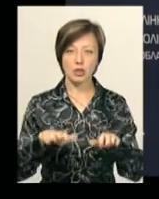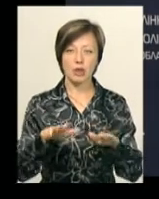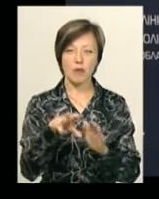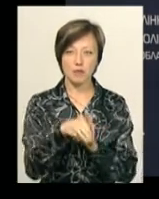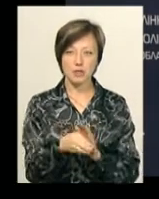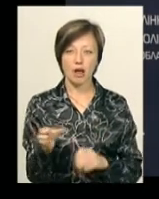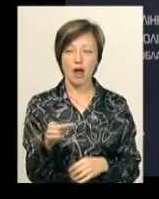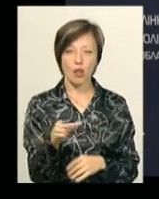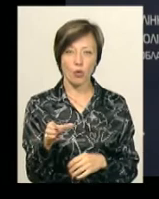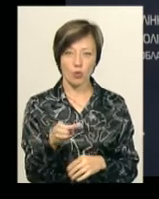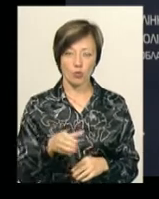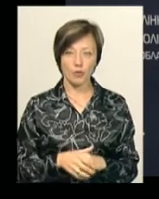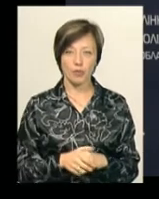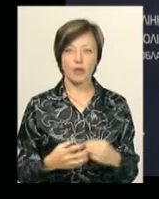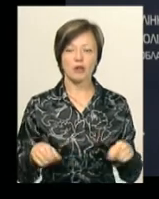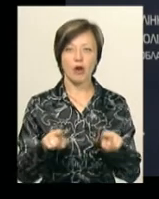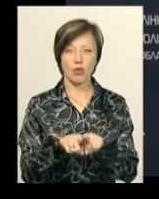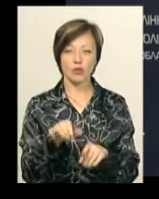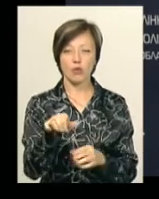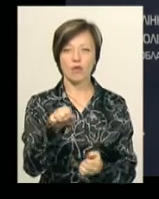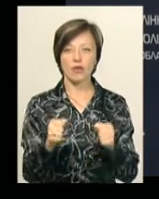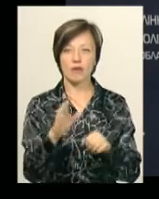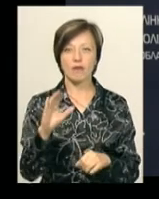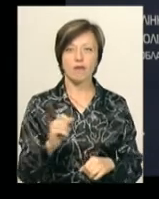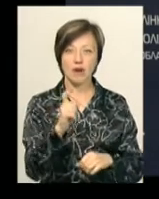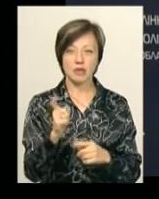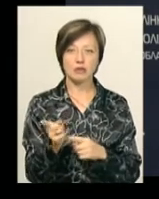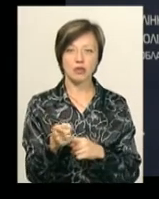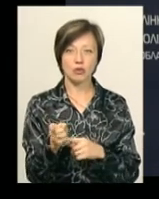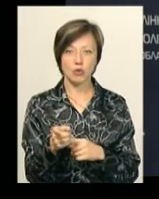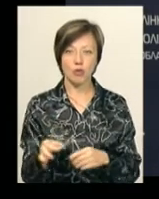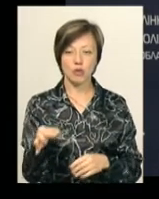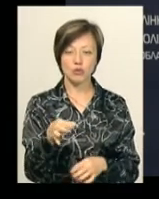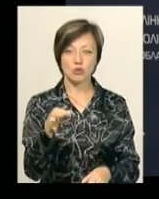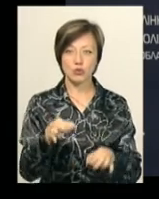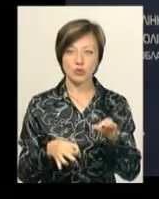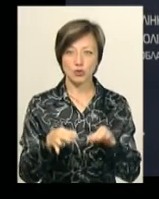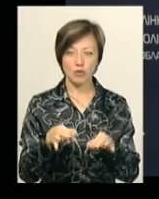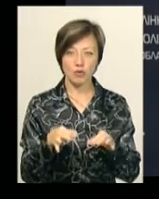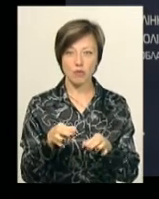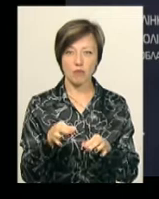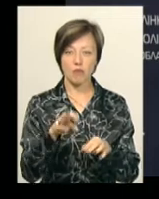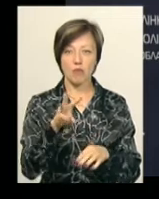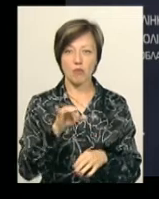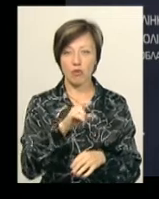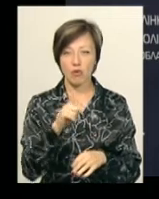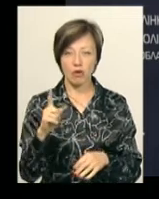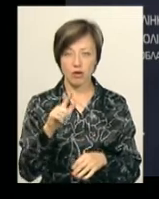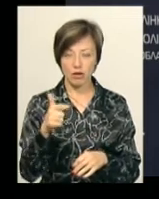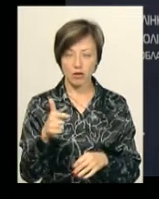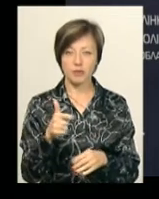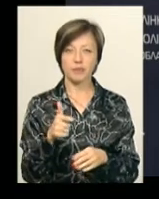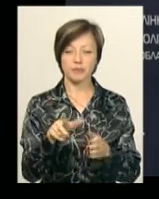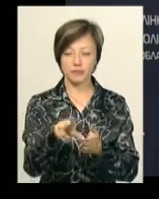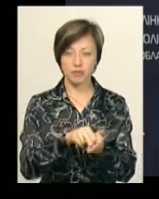алкоголю. Також у водія ВАЗ в Тернопільському власному судово-медичному морзі буде відібрано взірці крові